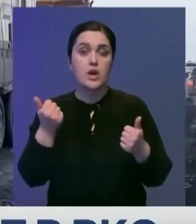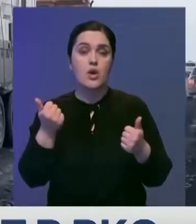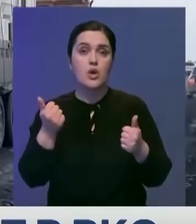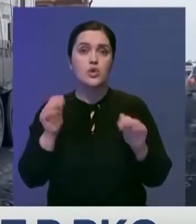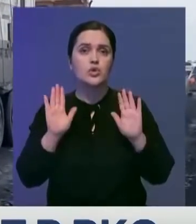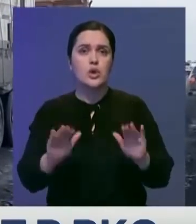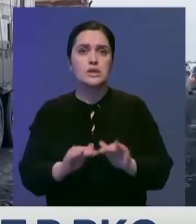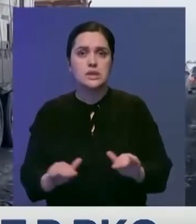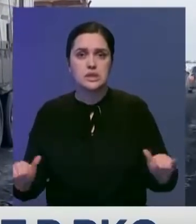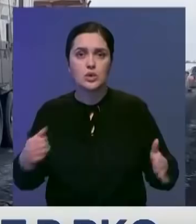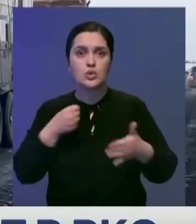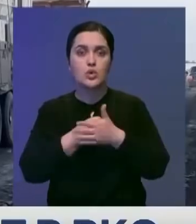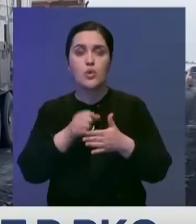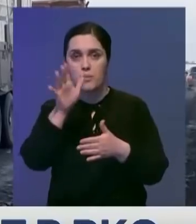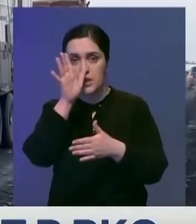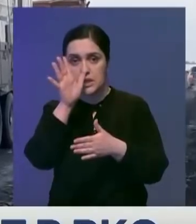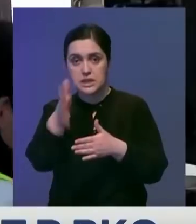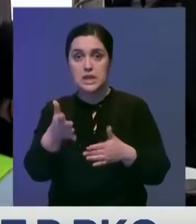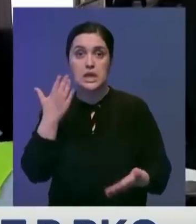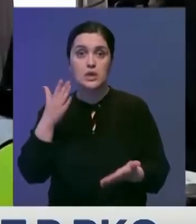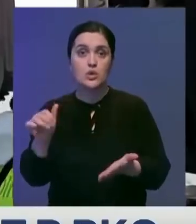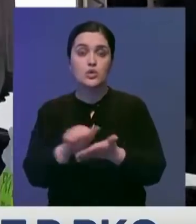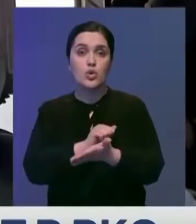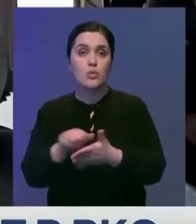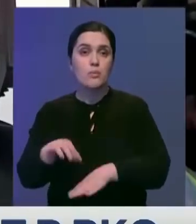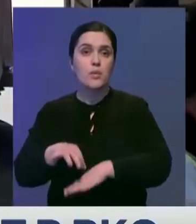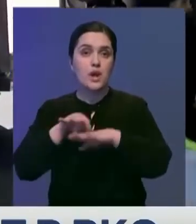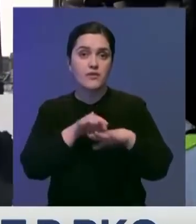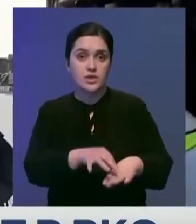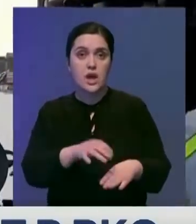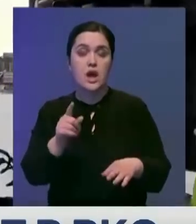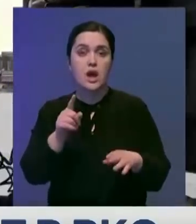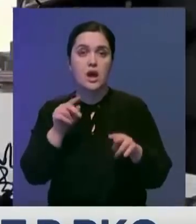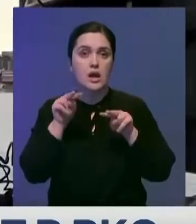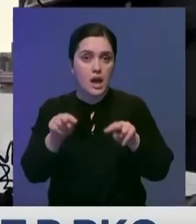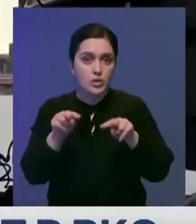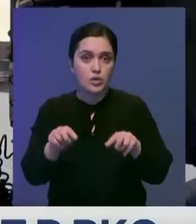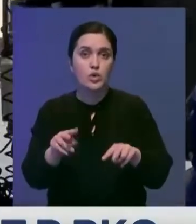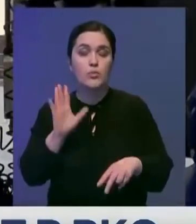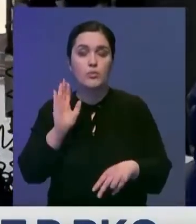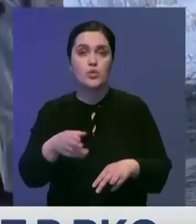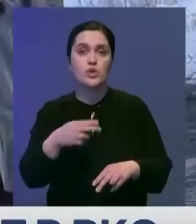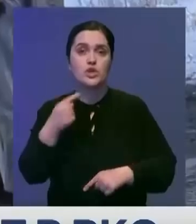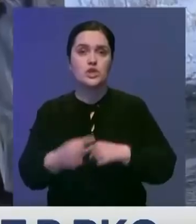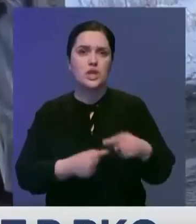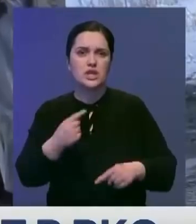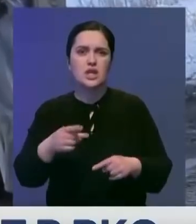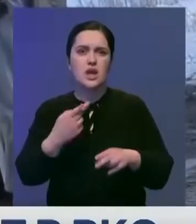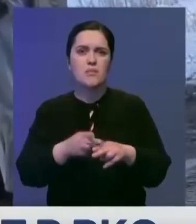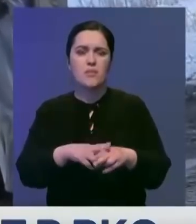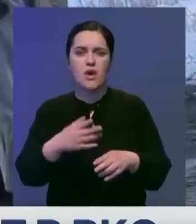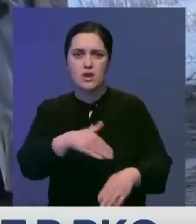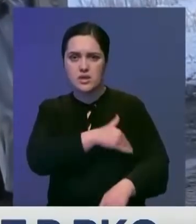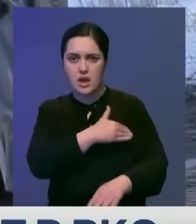Исключение лишь дети в возрасте до 5 лет при наличии документа у сопровождающих. Контроль будет вестись путем проведения бесконтактной